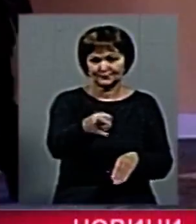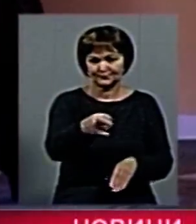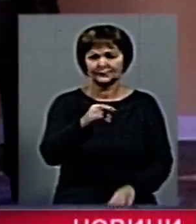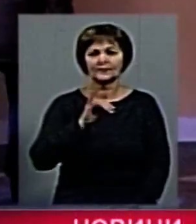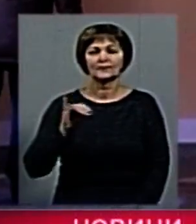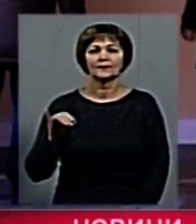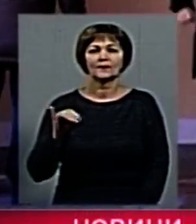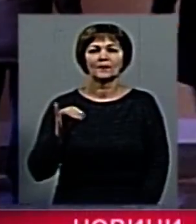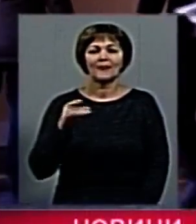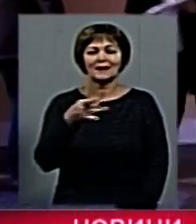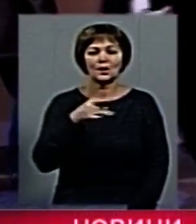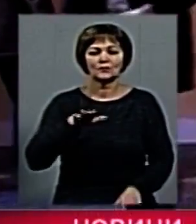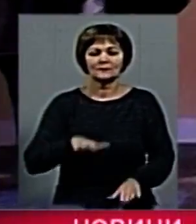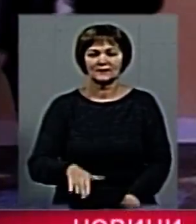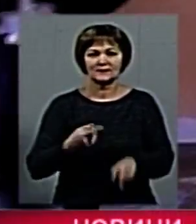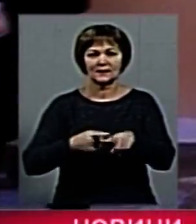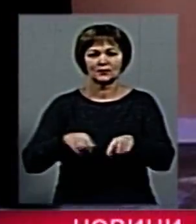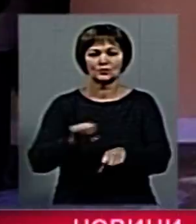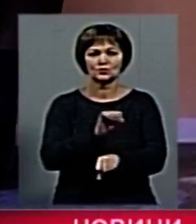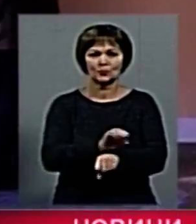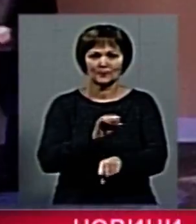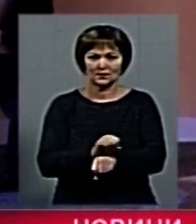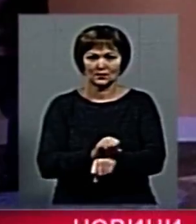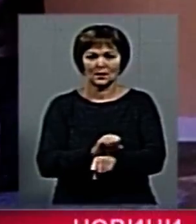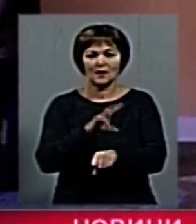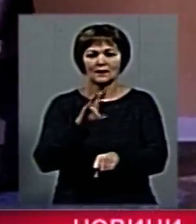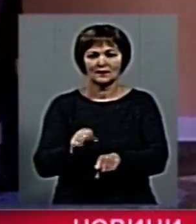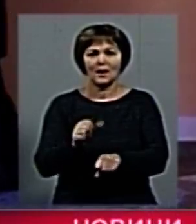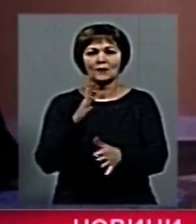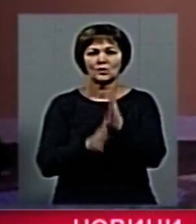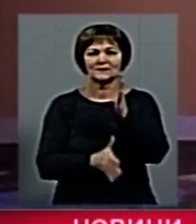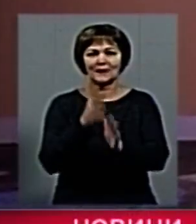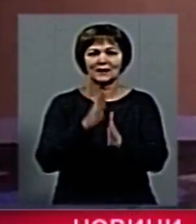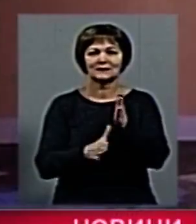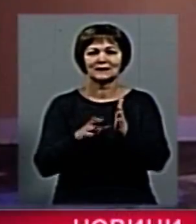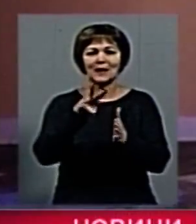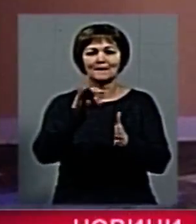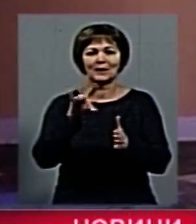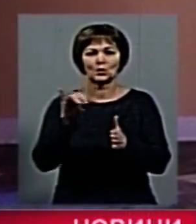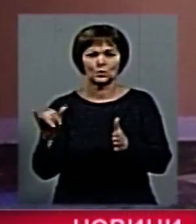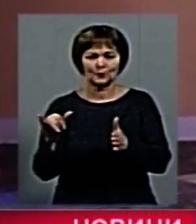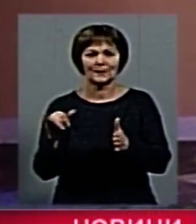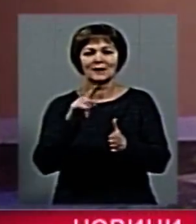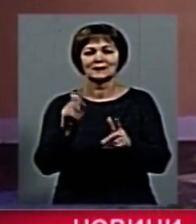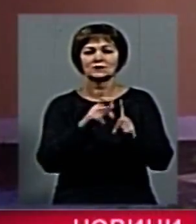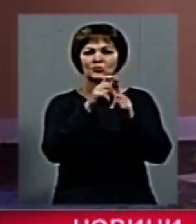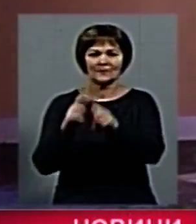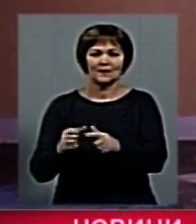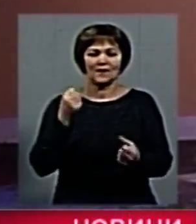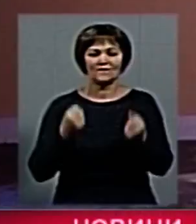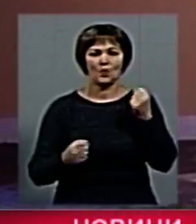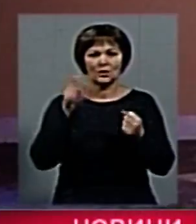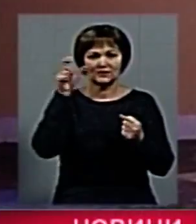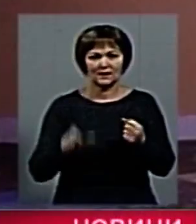у районі однієї з зупинок на проспекті Миру. За словами водія,